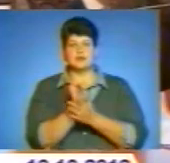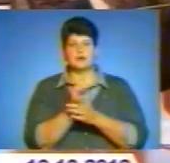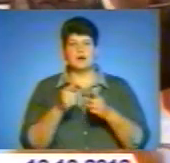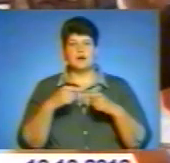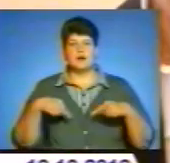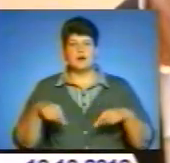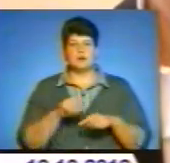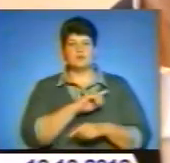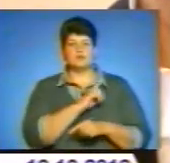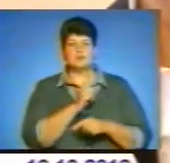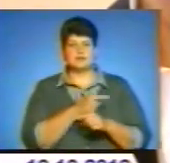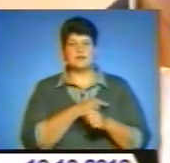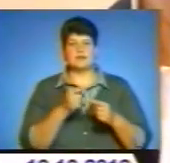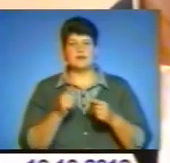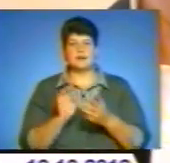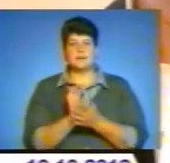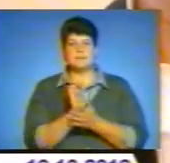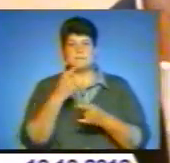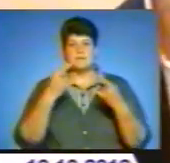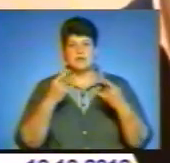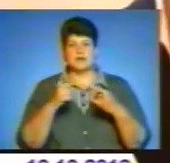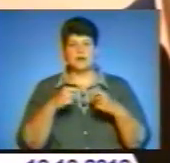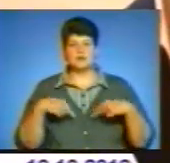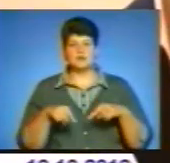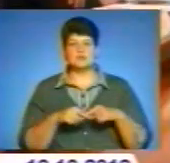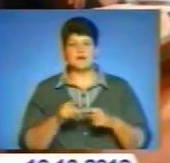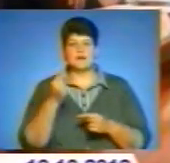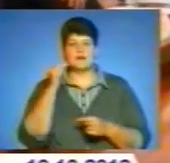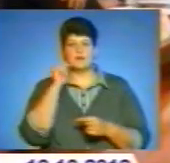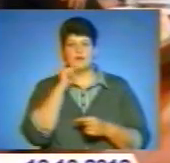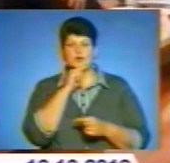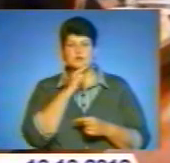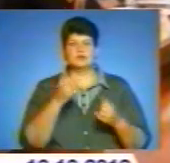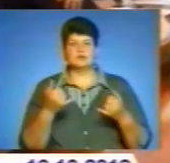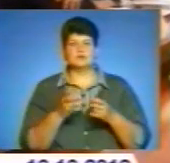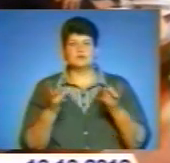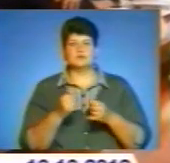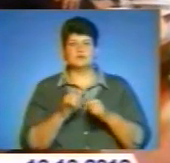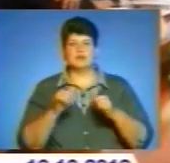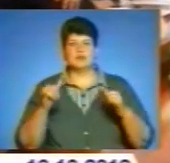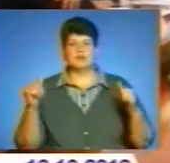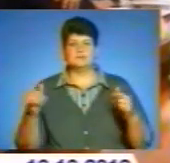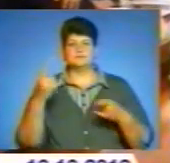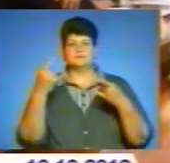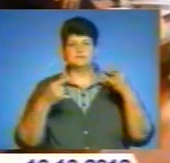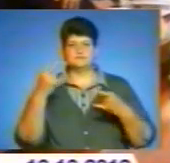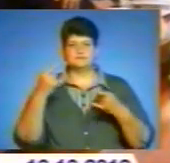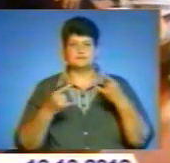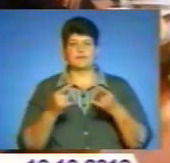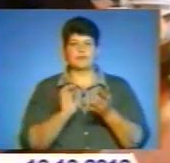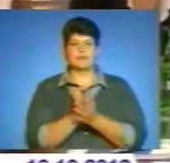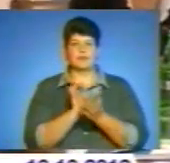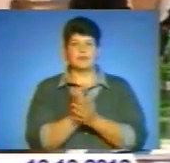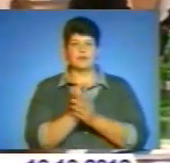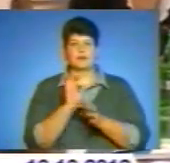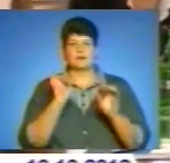роботодавців медійної галузі – посилити меді як галузь української економіки. Для Федерації однаковою мірою важливо, щоб розвивалися як телеканали, так